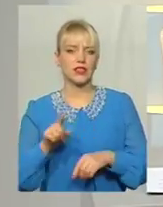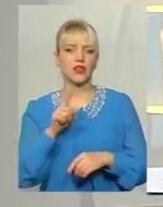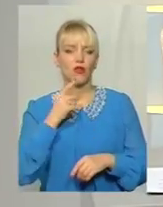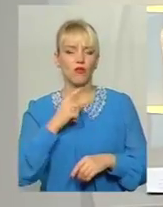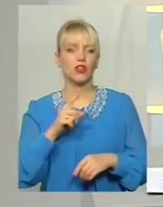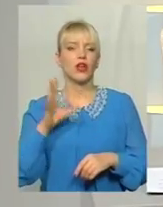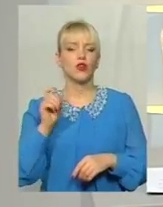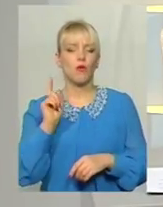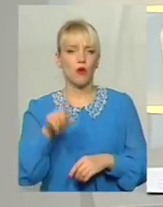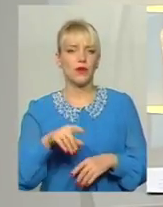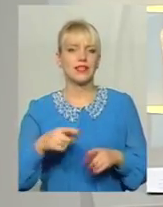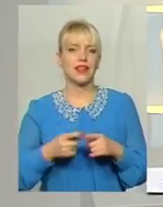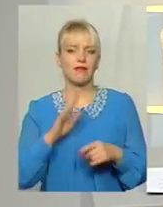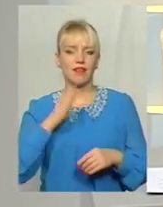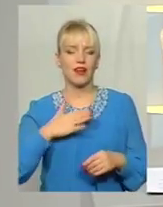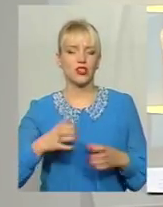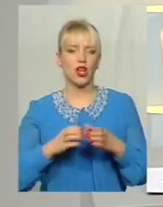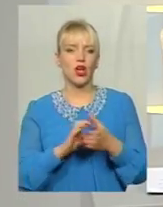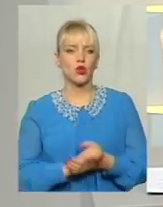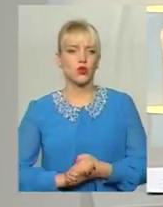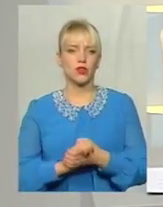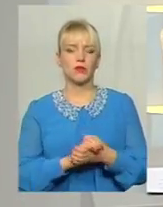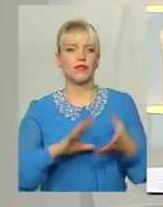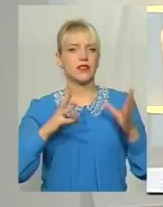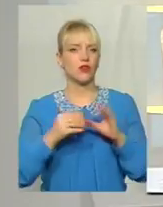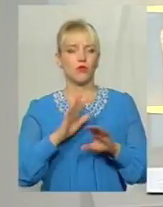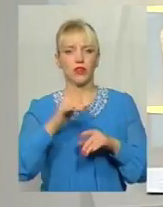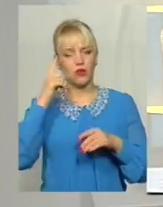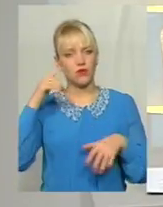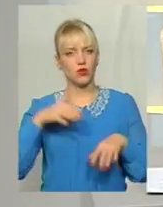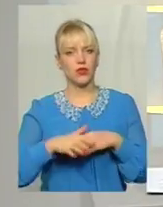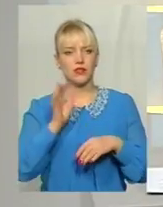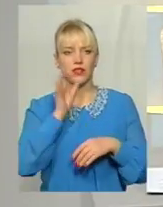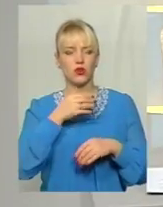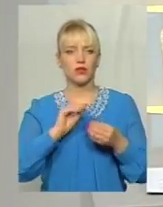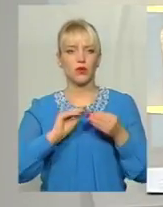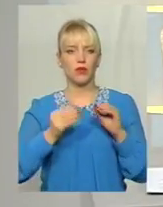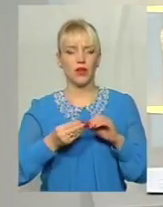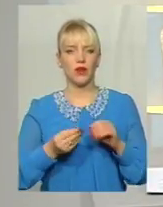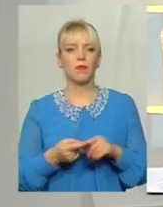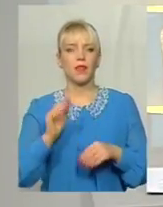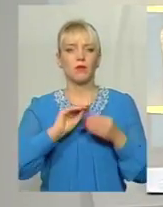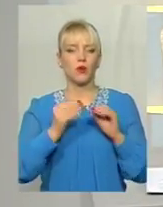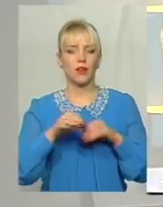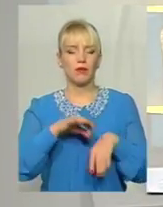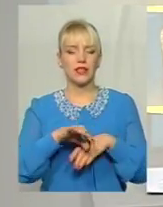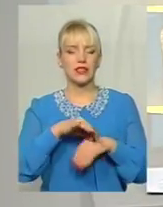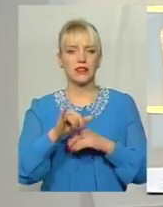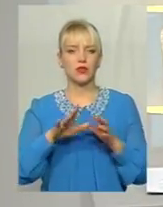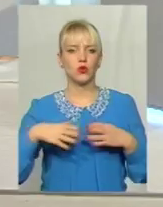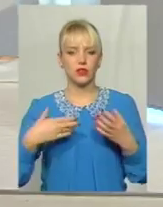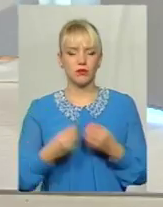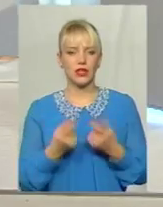попри це наше суспільство в цілому не усвідомлює серйозності проблеми Проблема насильства в сім'ї